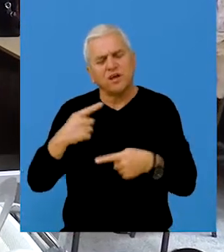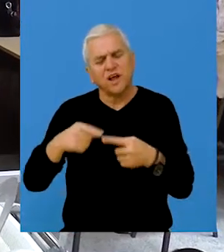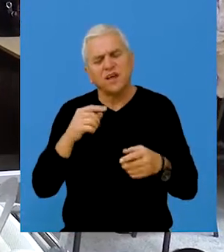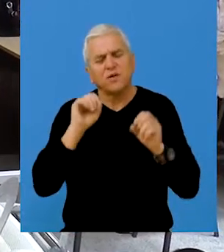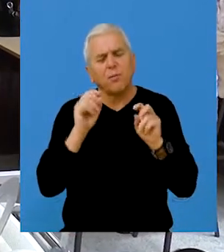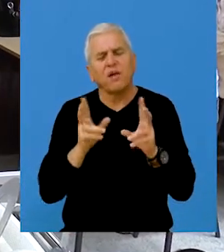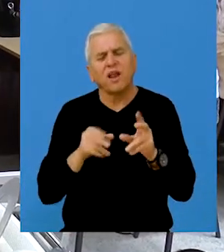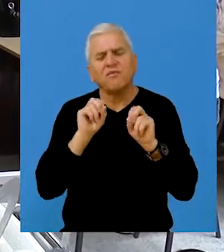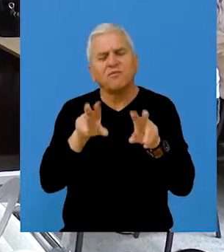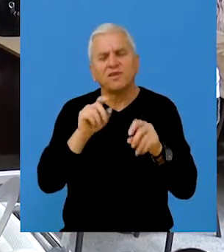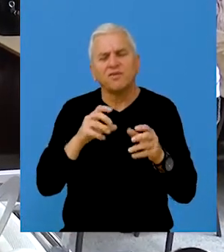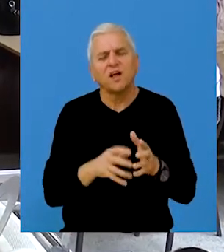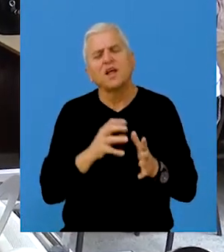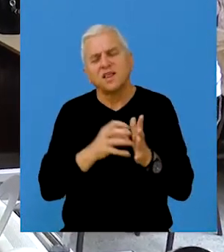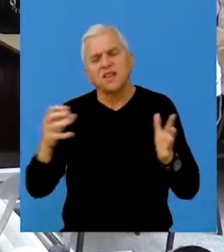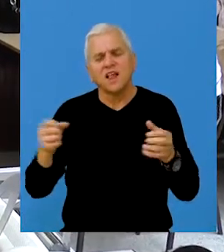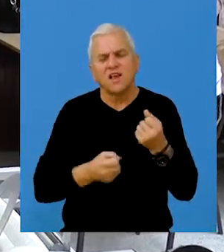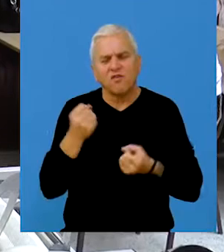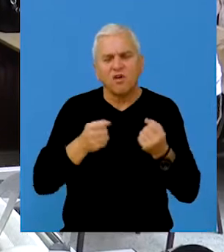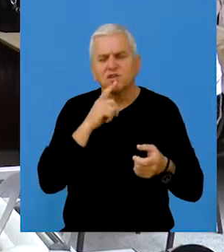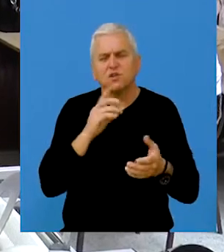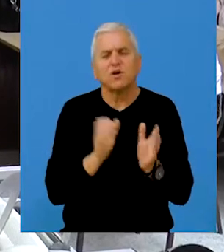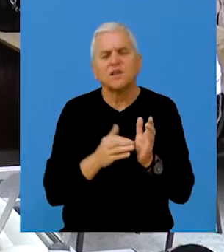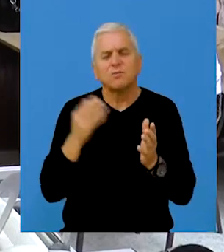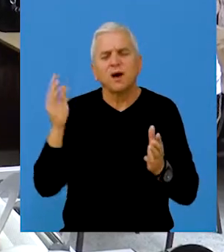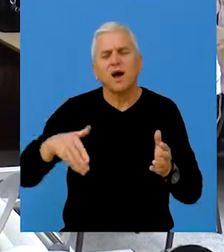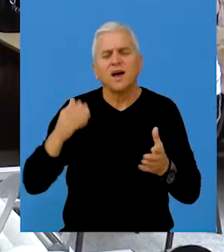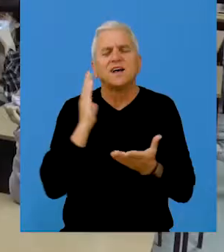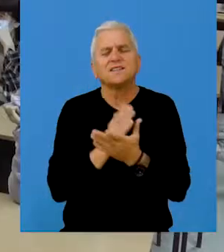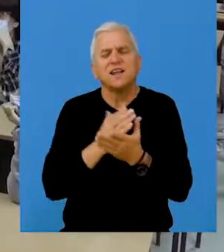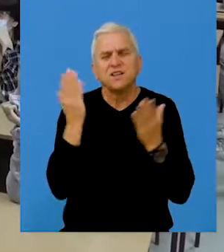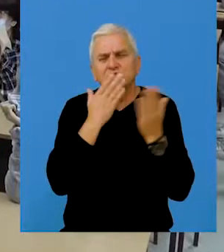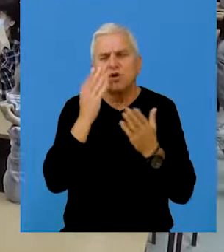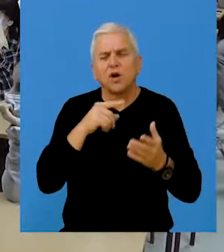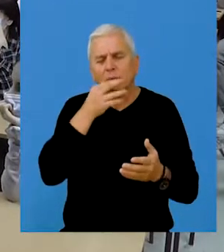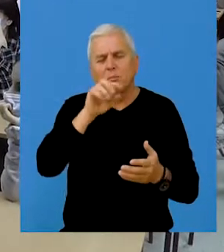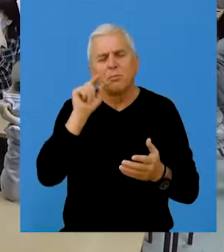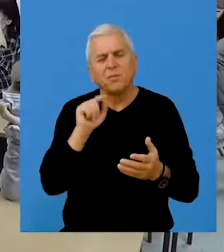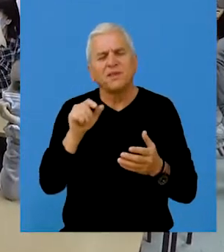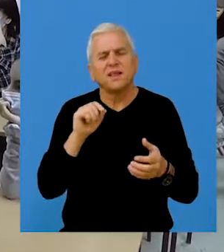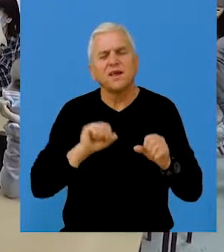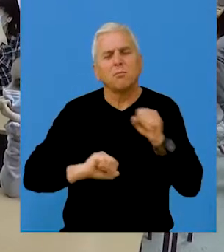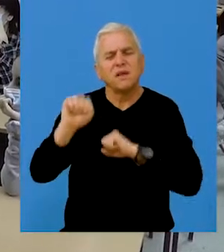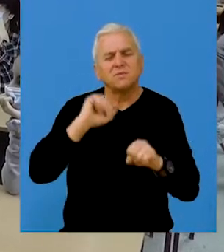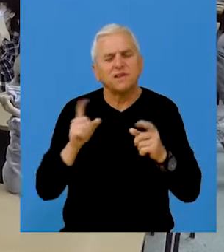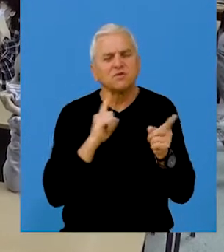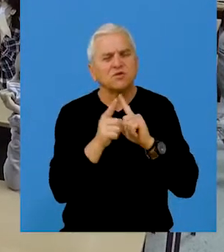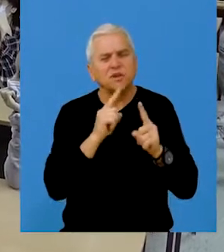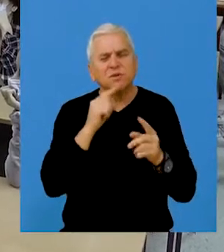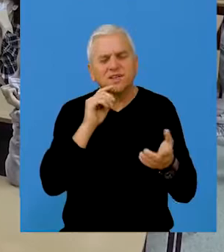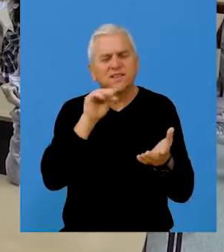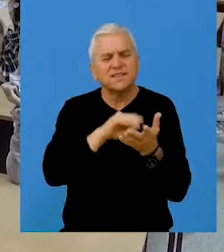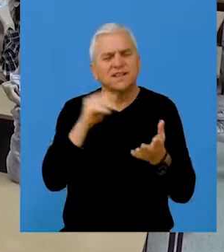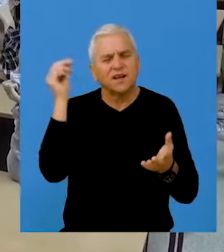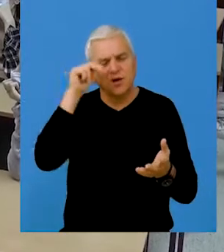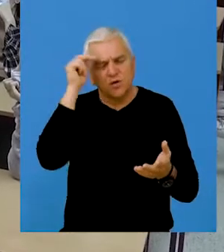predavanje pod nazivom Još uvek vozim, koja su namenjena srednjoškolcima i bave se pitanjima o bezbednosti u saobraćaju, a